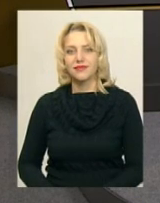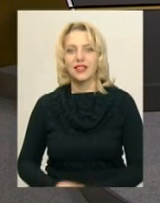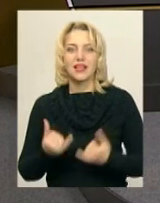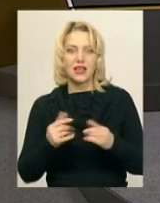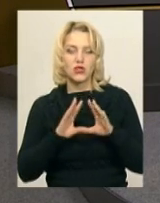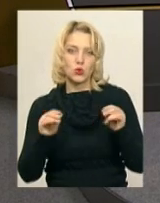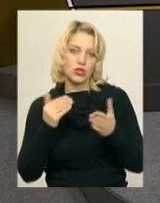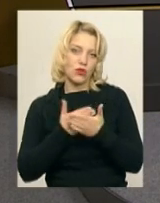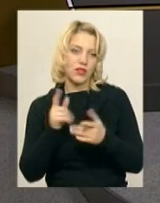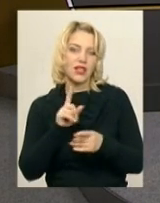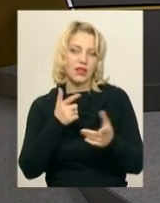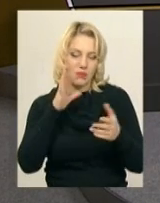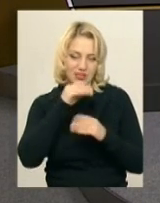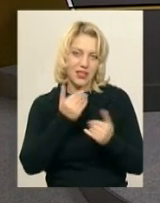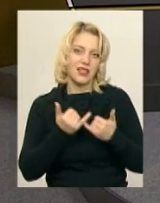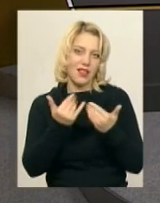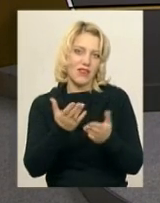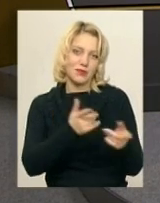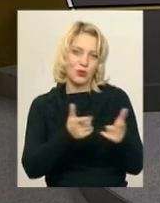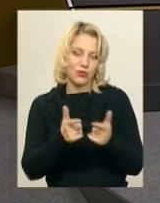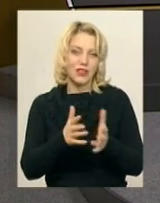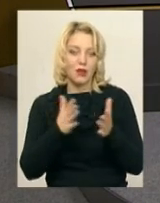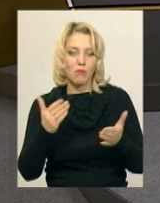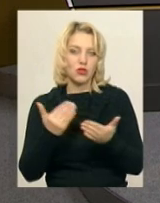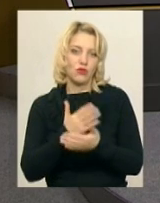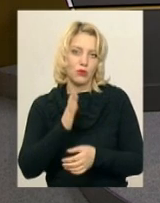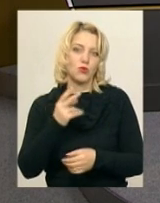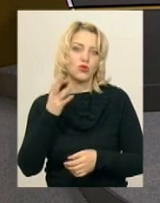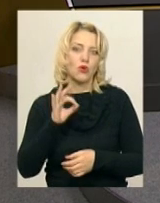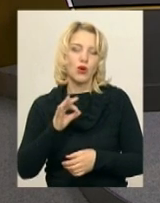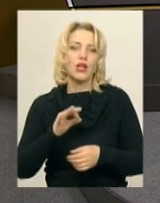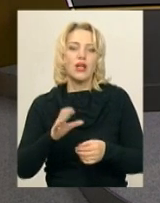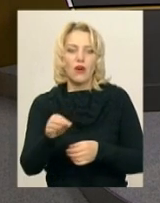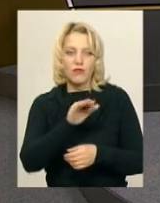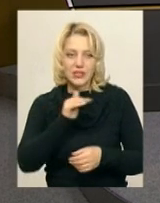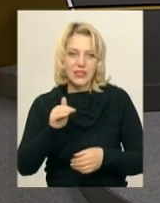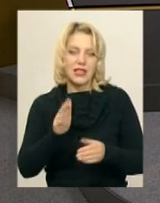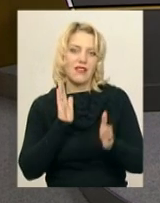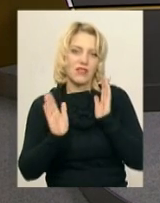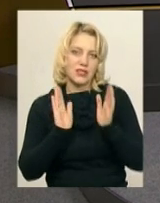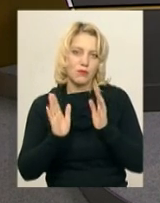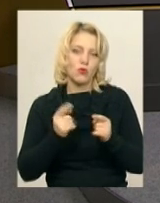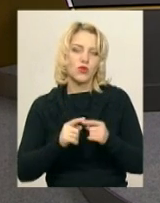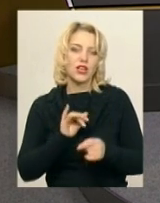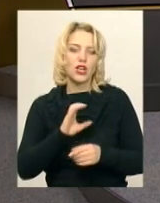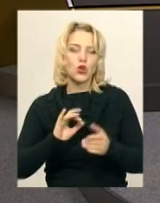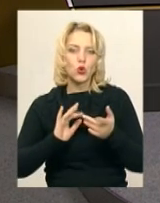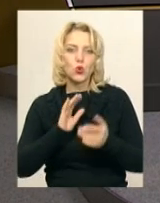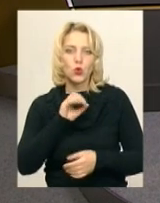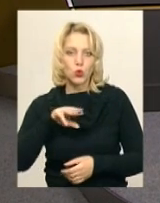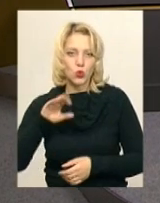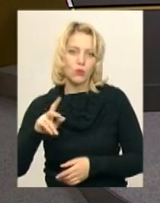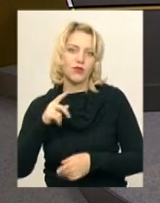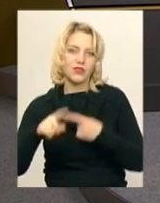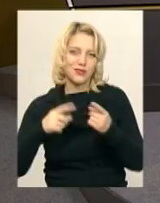Наразі це усі новини, які ми встигли для вас підготувати. Більше новин діздавайтесь на нашій офіційній сторінці в Фейсбук та на Ютуб-каналі. Побачимось о